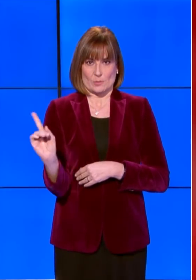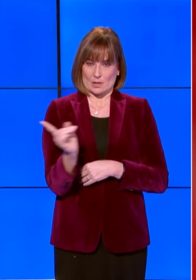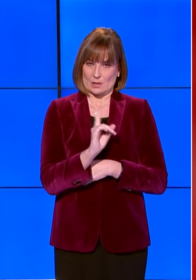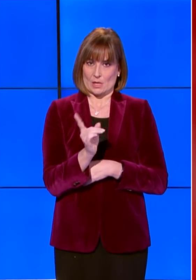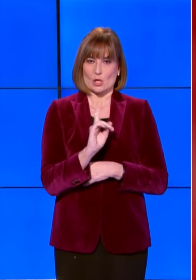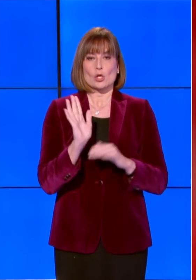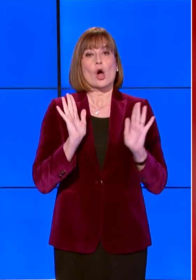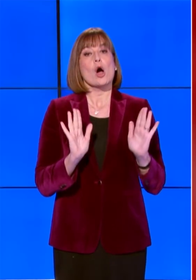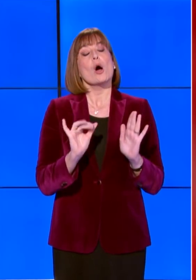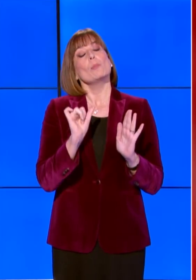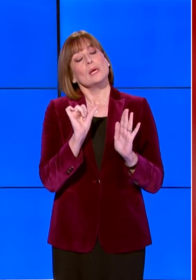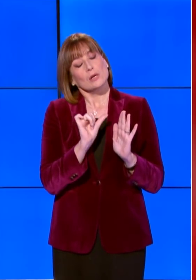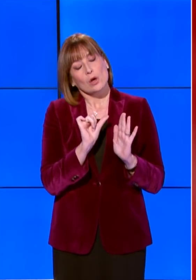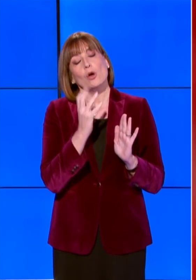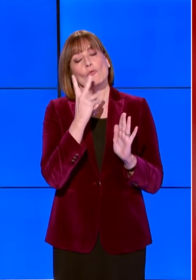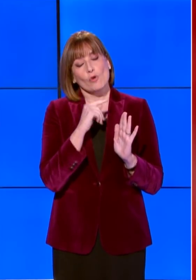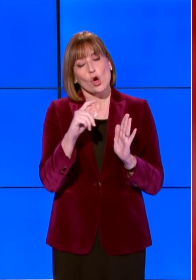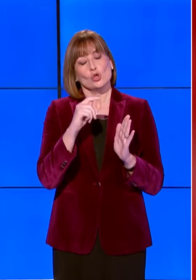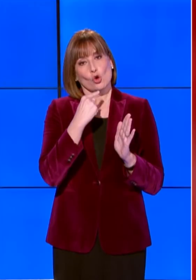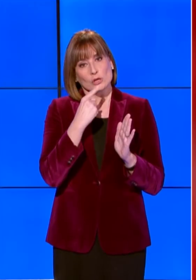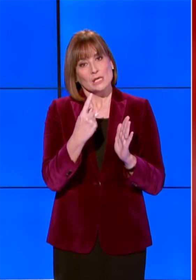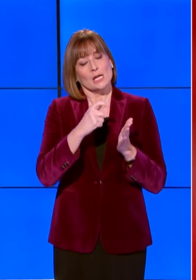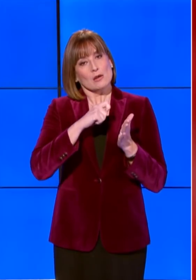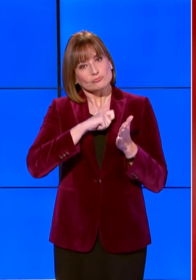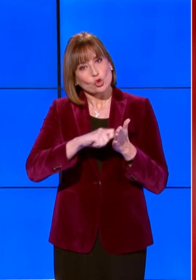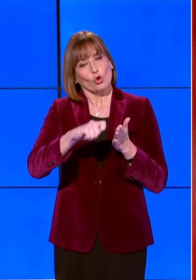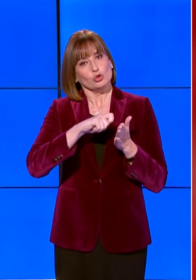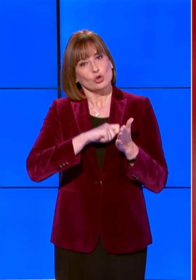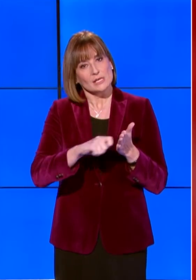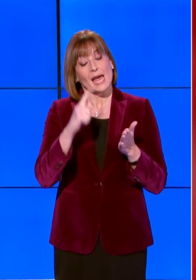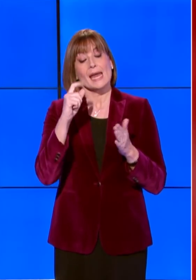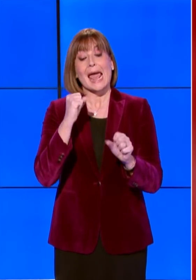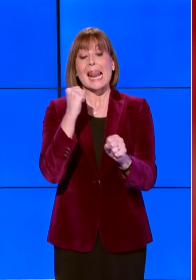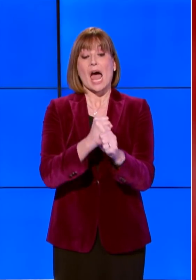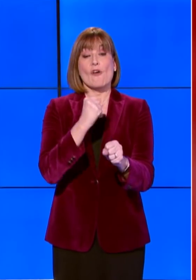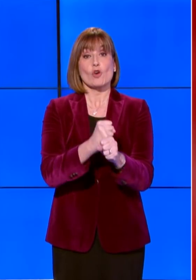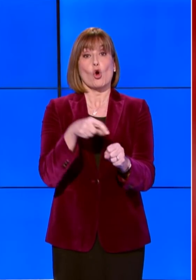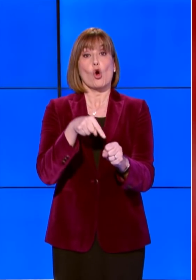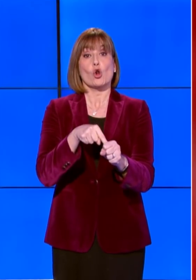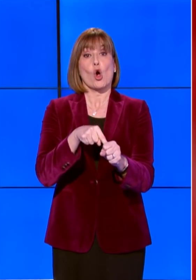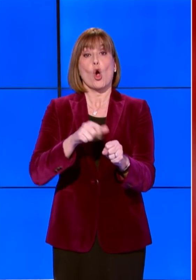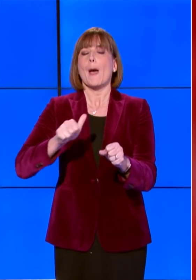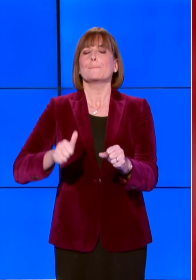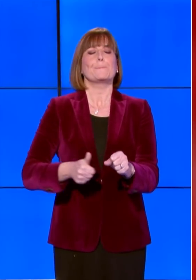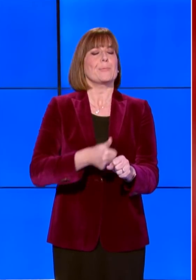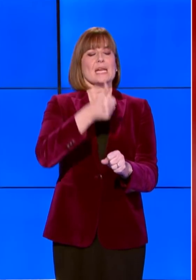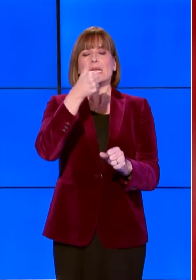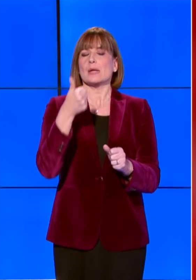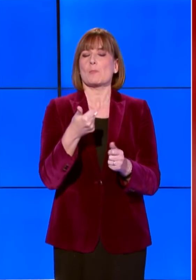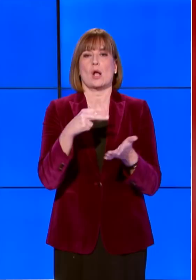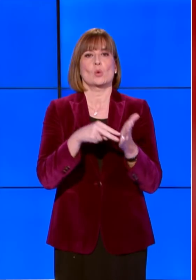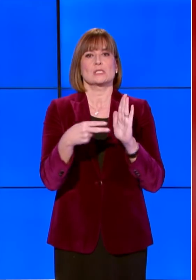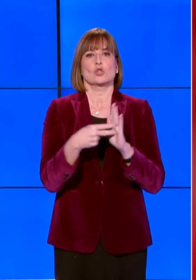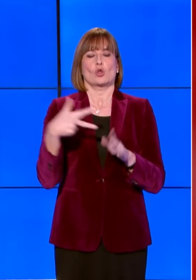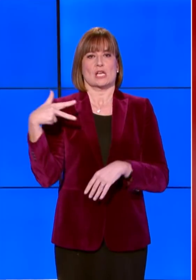Mi limito a sottolineare ancora una volta che il lavoro resta la prima e la più grave questione sociale.